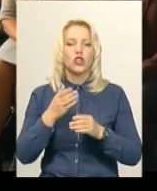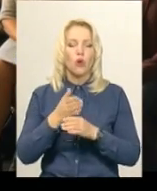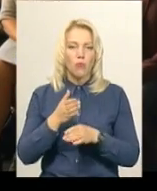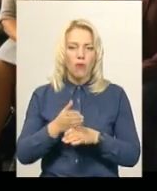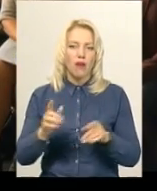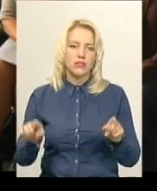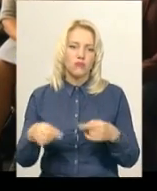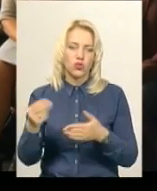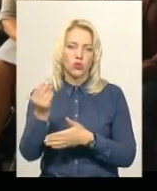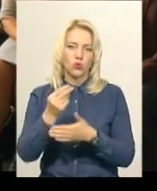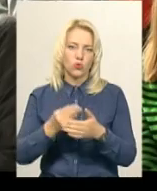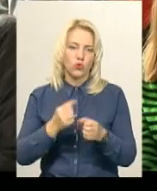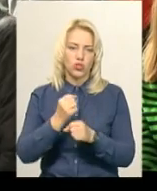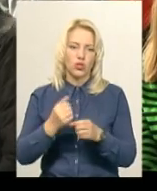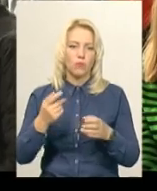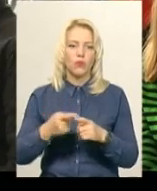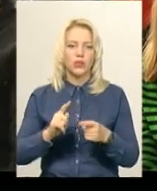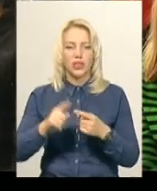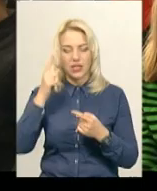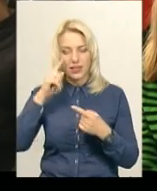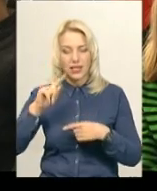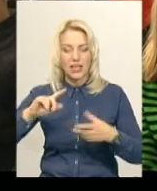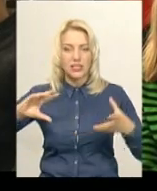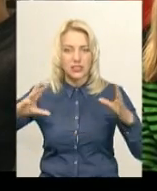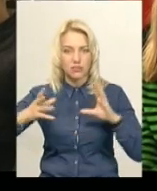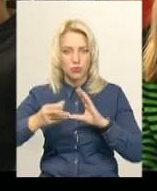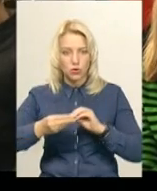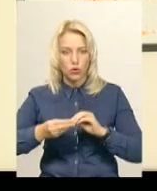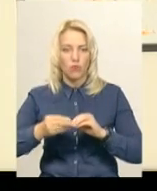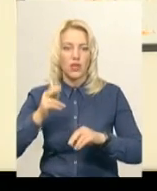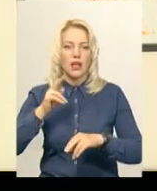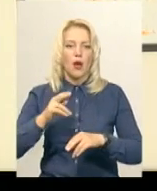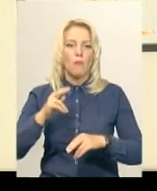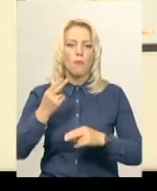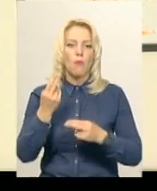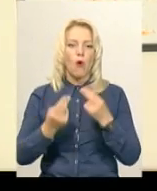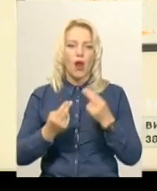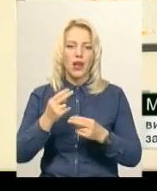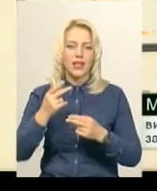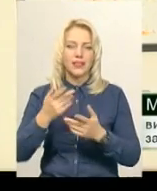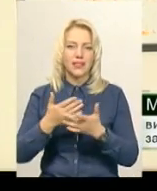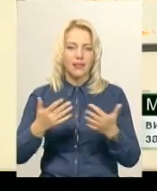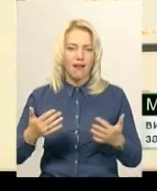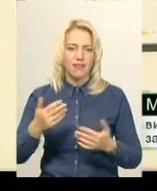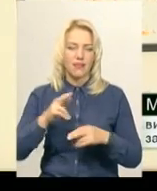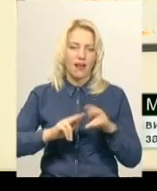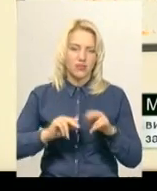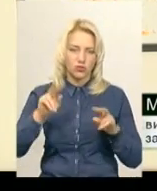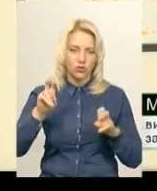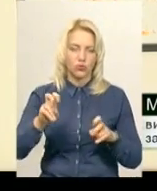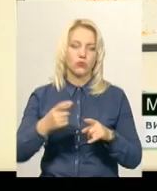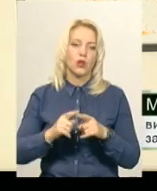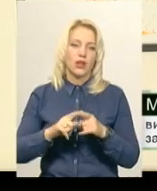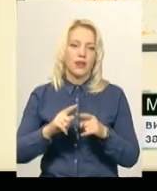Ідея об'єднати їх у підсумкову виставку «Палітра настрою» з'явилася 8 років тому. Протягом навчання в нашій школі учні